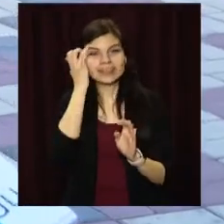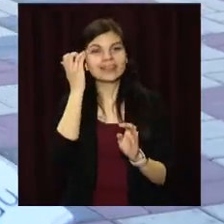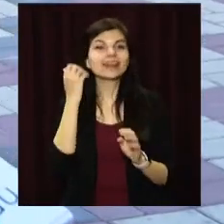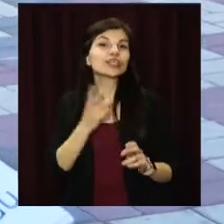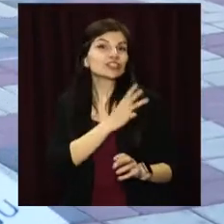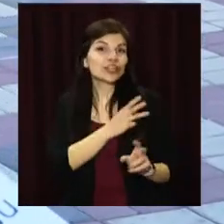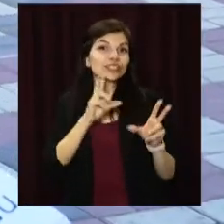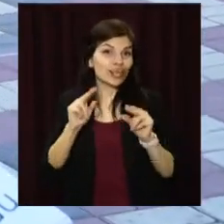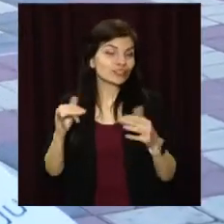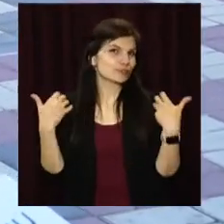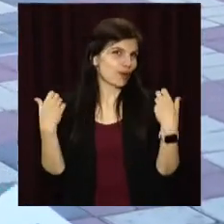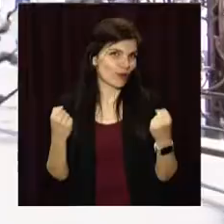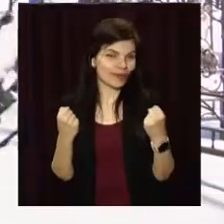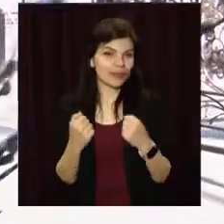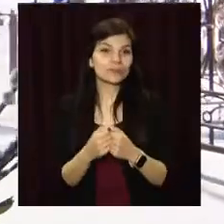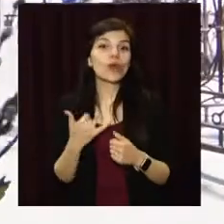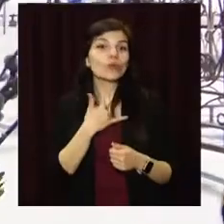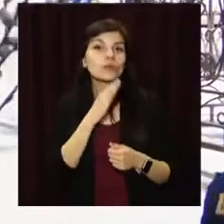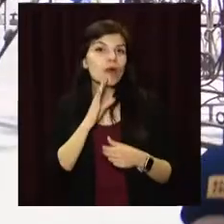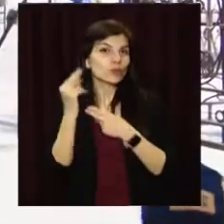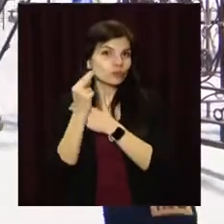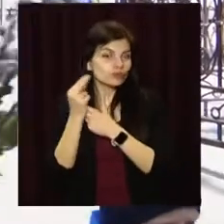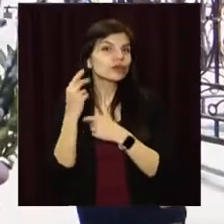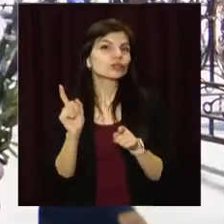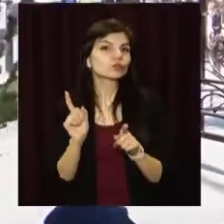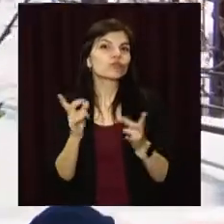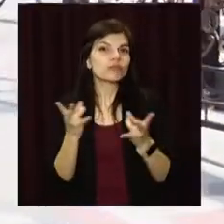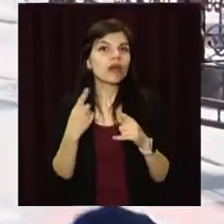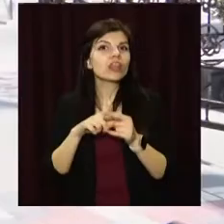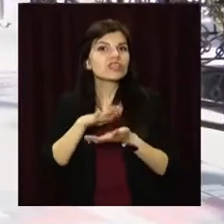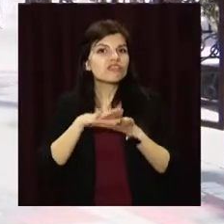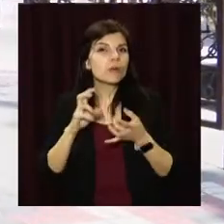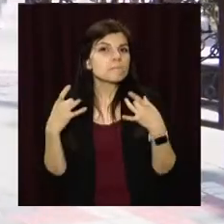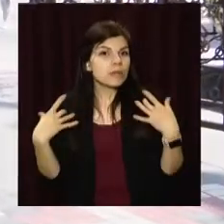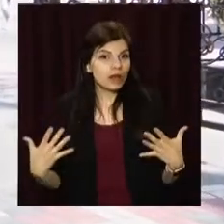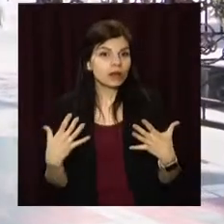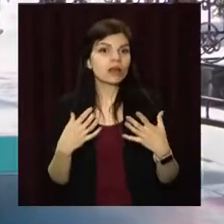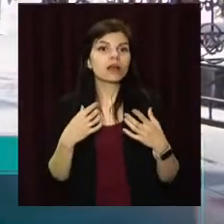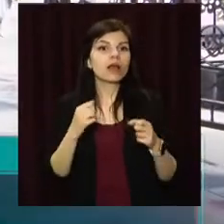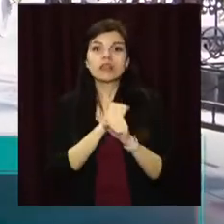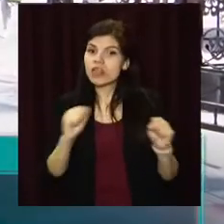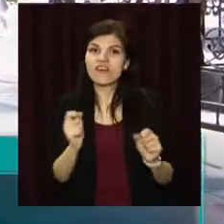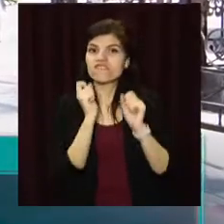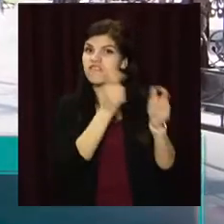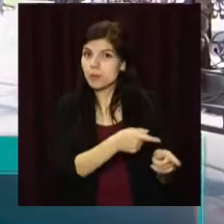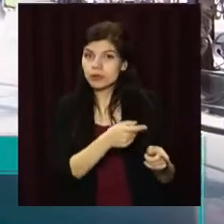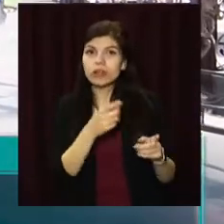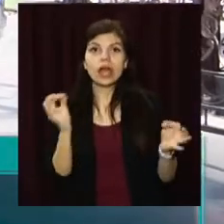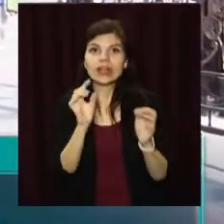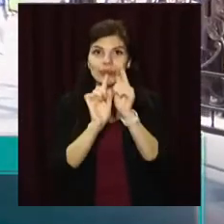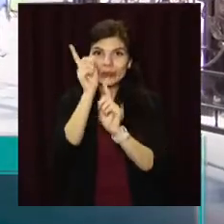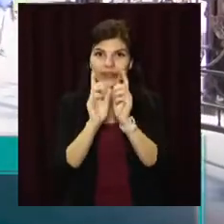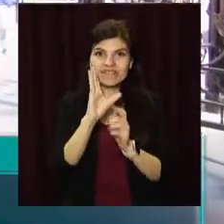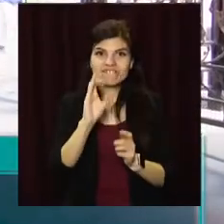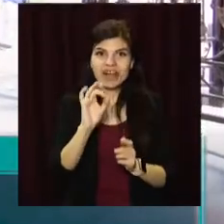щастя і здоров'я. Нас мама приучала, що все ж таки це святе. Ні в якому разі не викидати, ні в якому